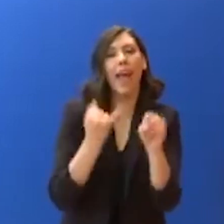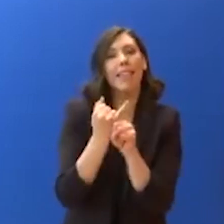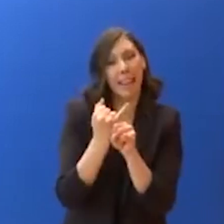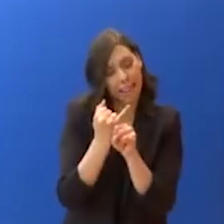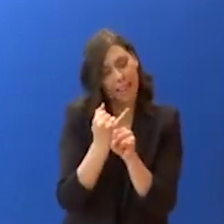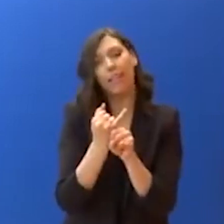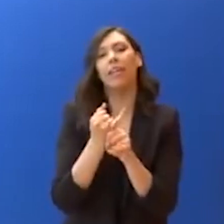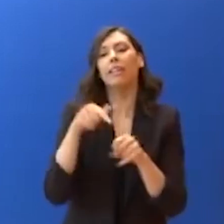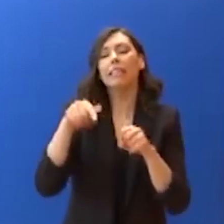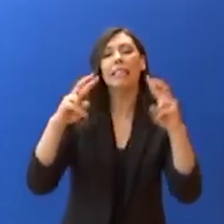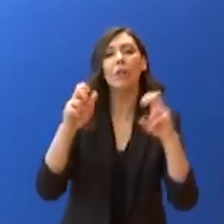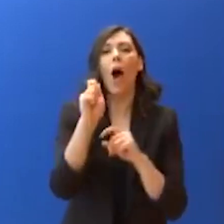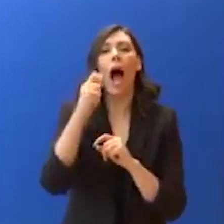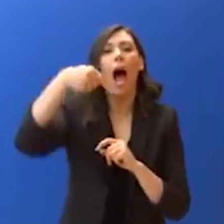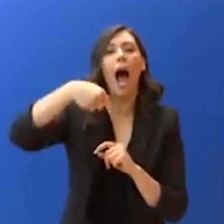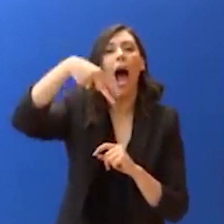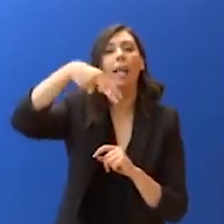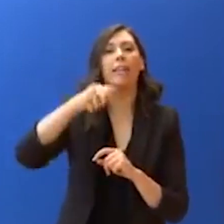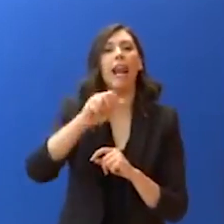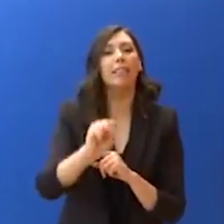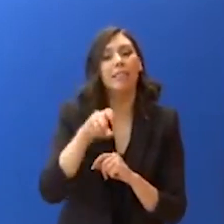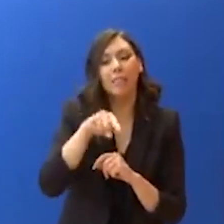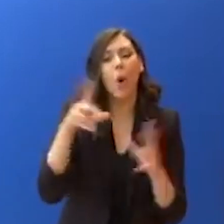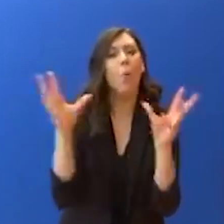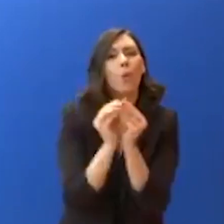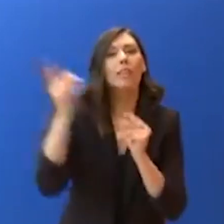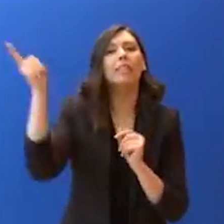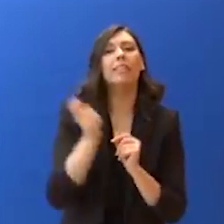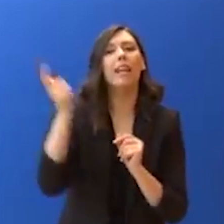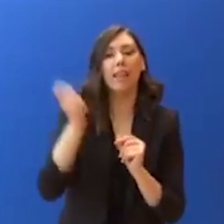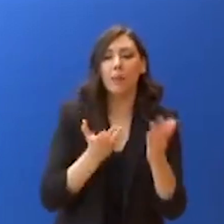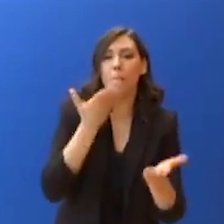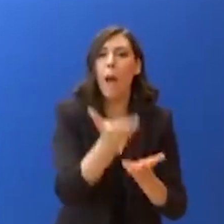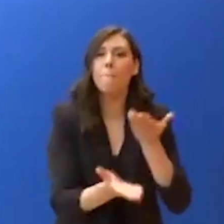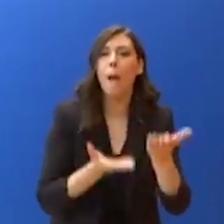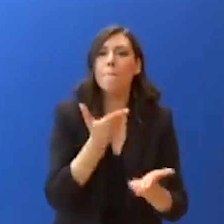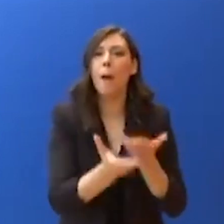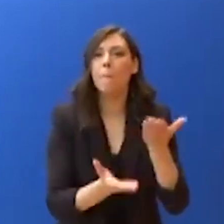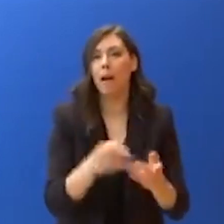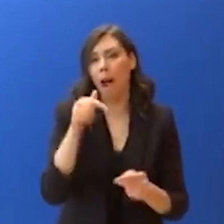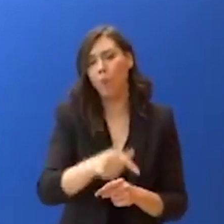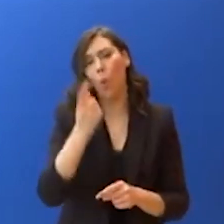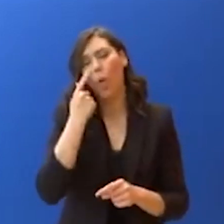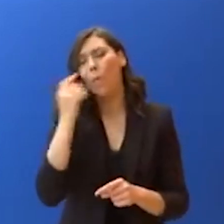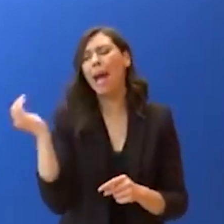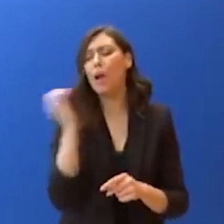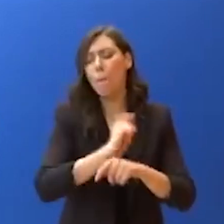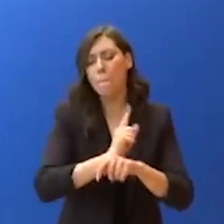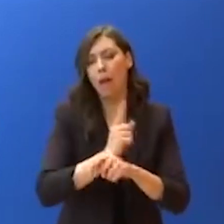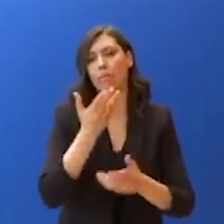σύνταξης Atlas η οποία θα οδηγήσει σε κατακόρυφη αύξηση του αριθμού των συντάξεων που θα απονέμονται κάθε μήνα.